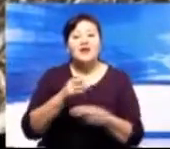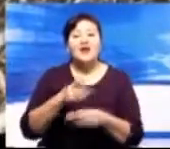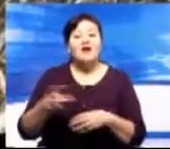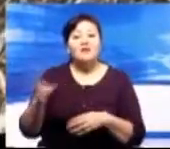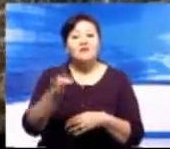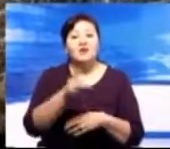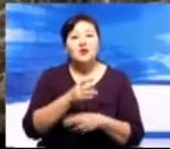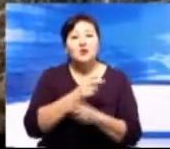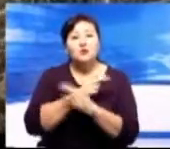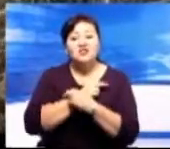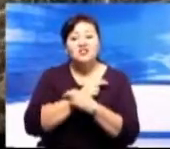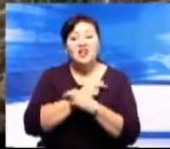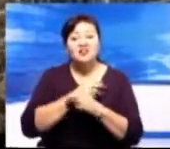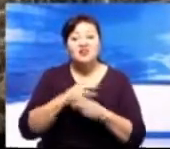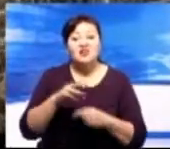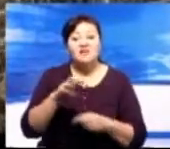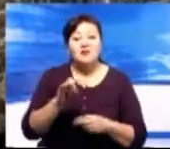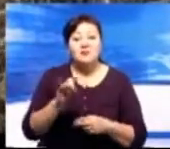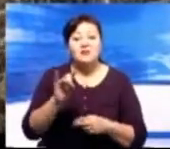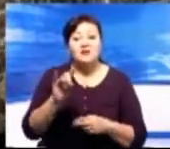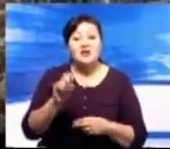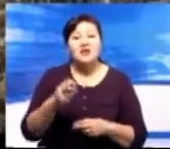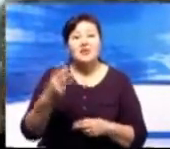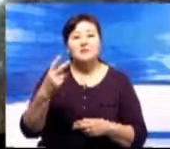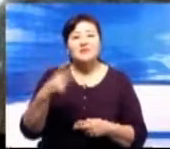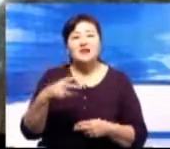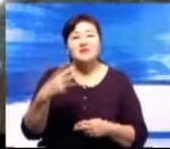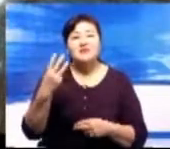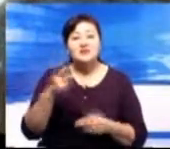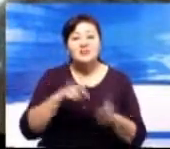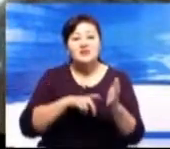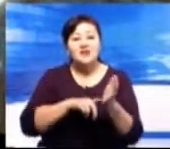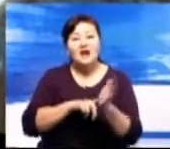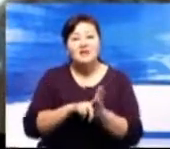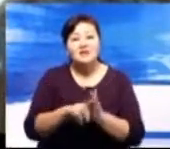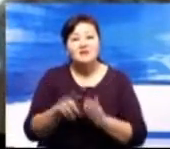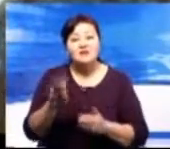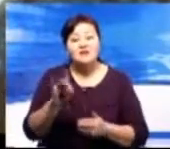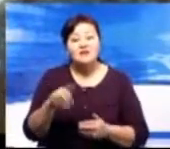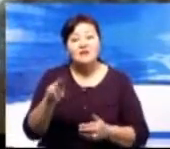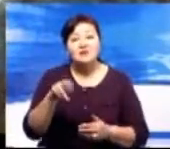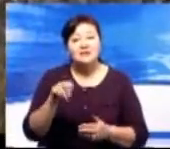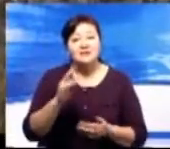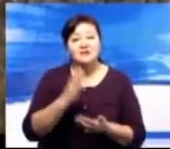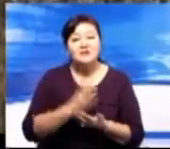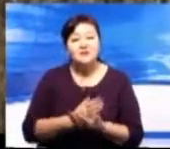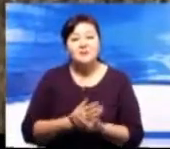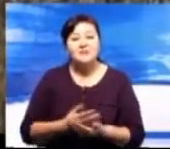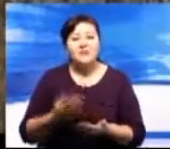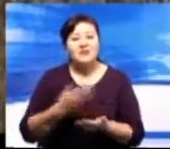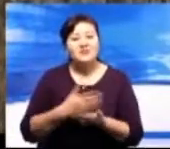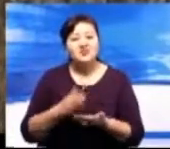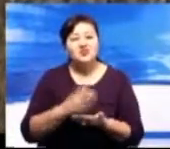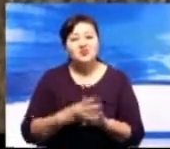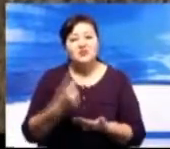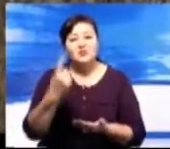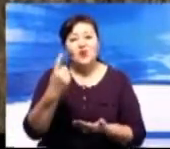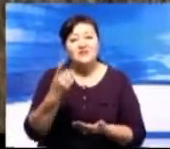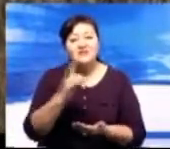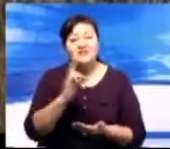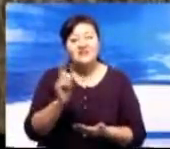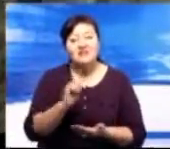поселка Мирный насчитывается порядка 20 ключей. Все родниковые воды через этот основной орык уходят в вертыш. Чистят его раз в год.